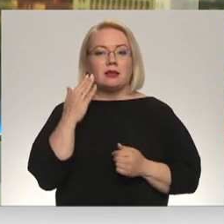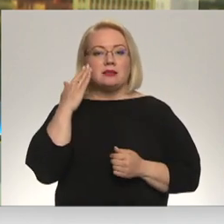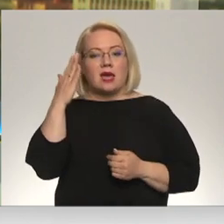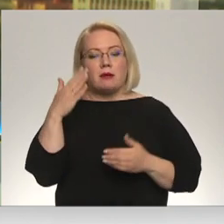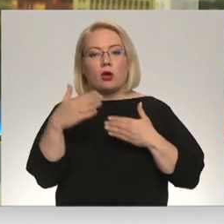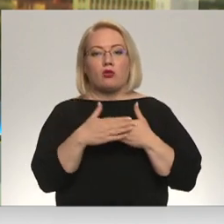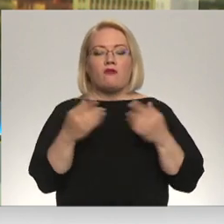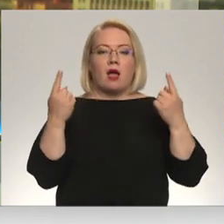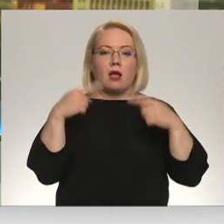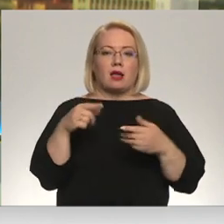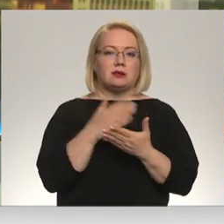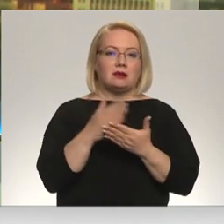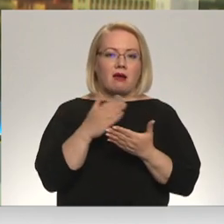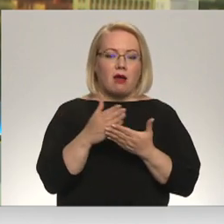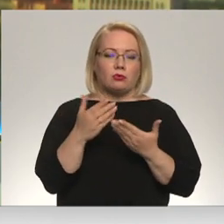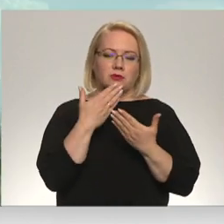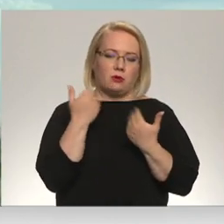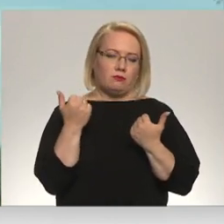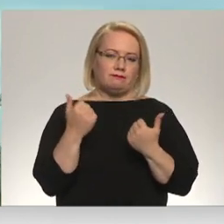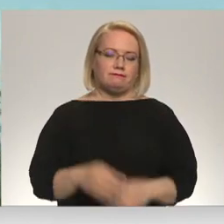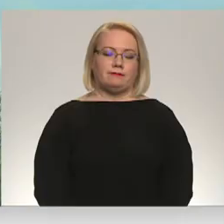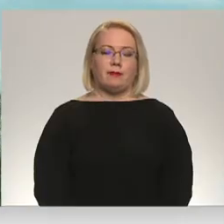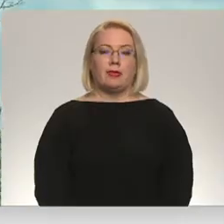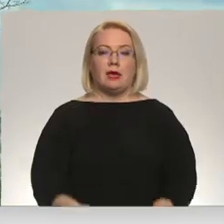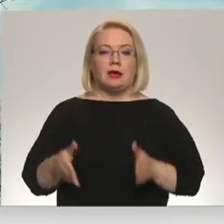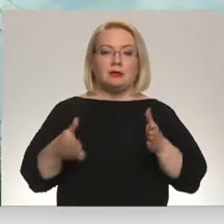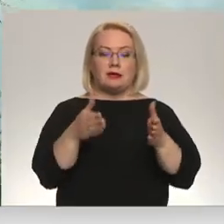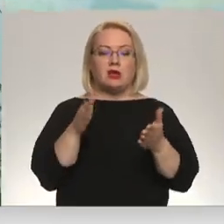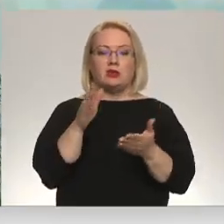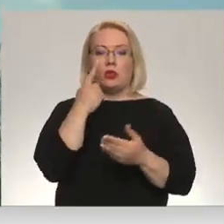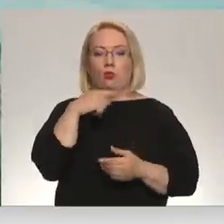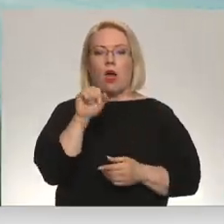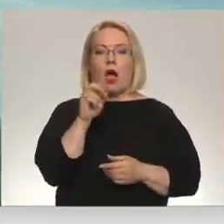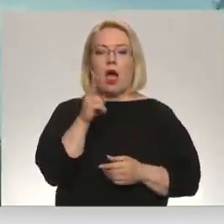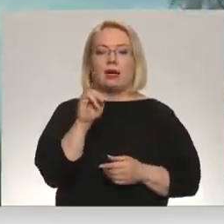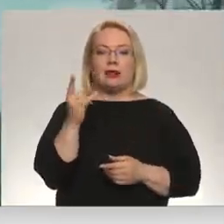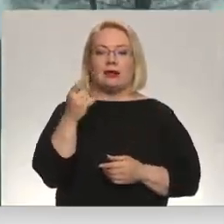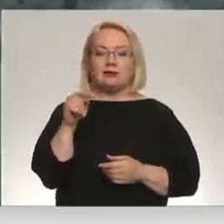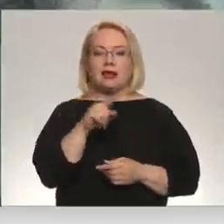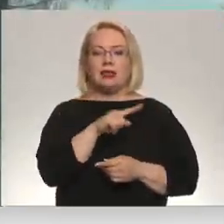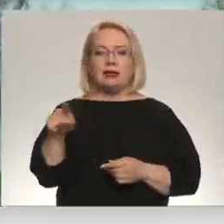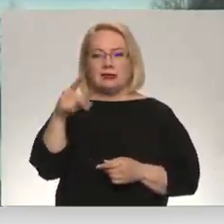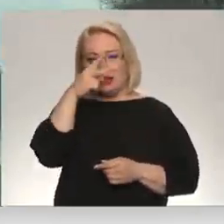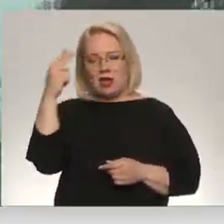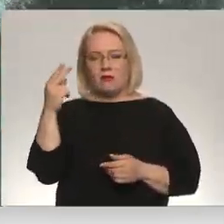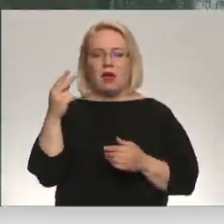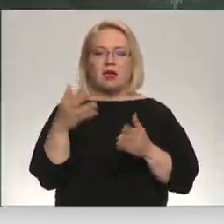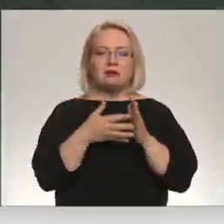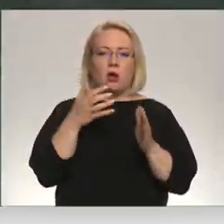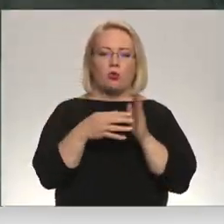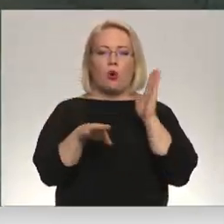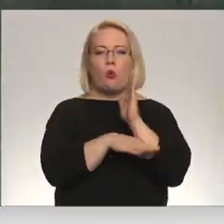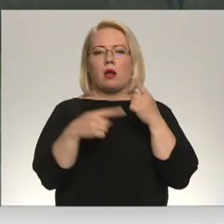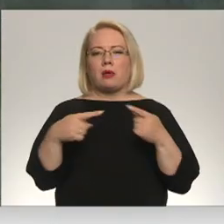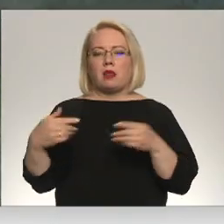tuvākajā laikā to sakārtos, nesūt. Ceļu no aknīstes uz Lietuvu ikdienā lieto daudzi kokmateriālu pārvadātāju un arī